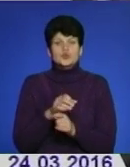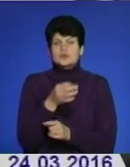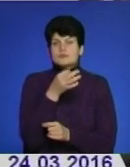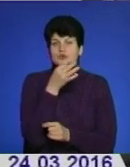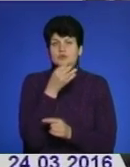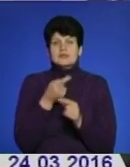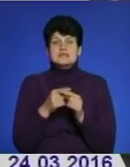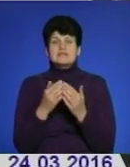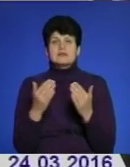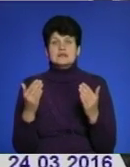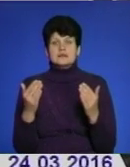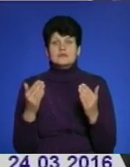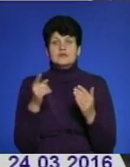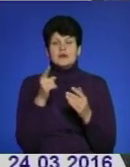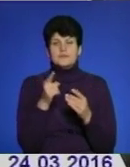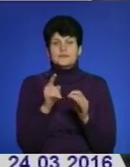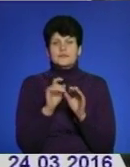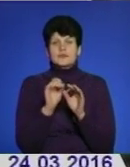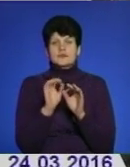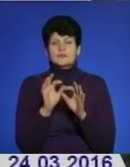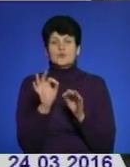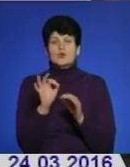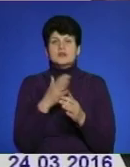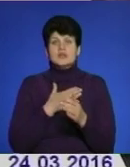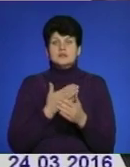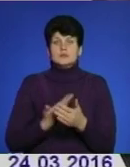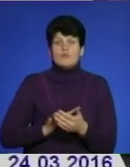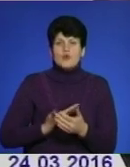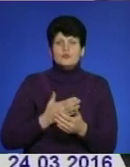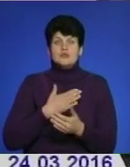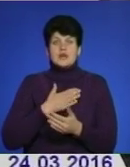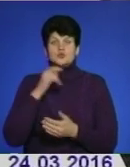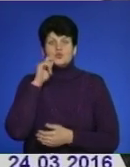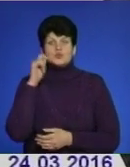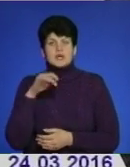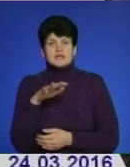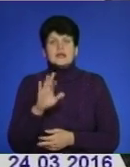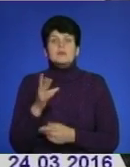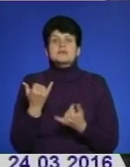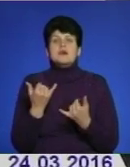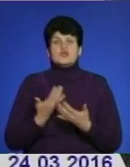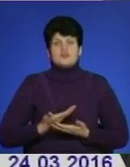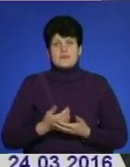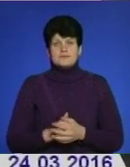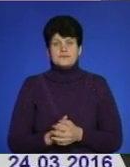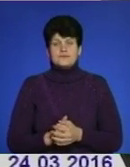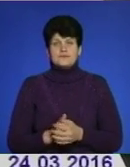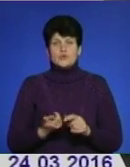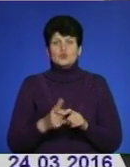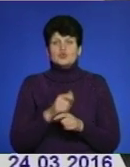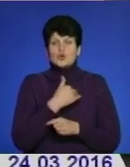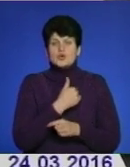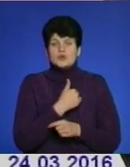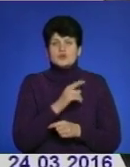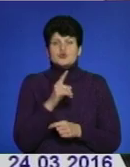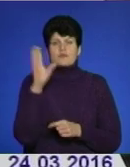виставка. Вона описує наш побут, нашої країни, як ми зараз живемо. Дуже хотілося,